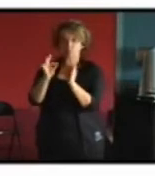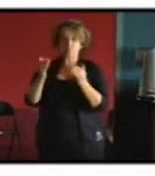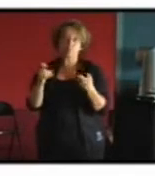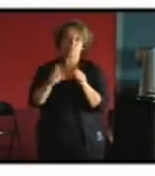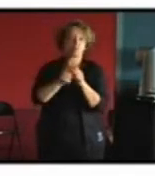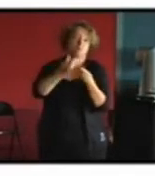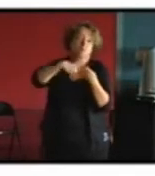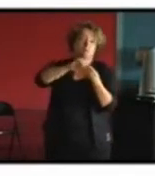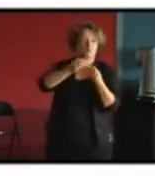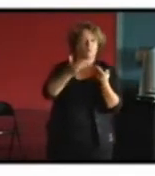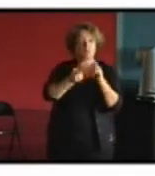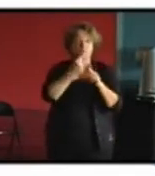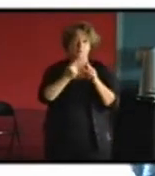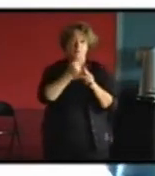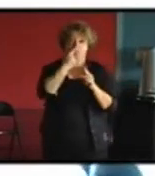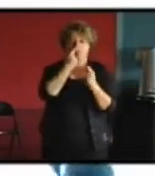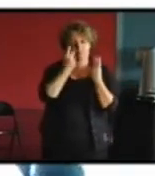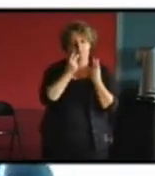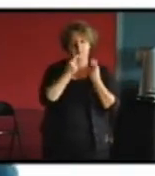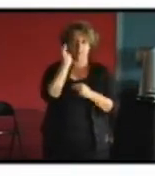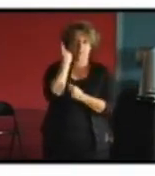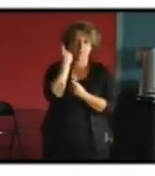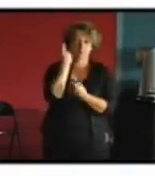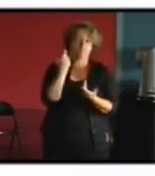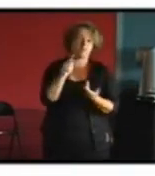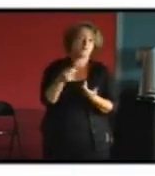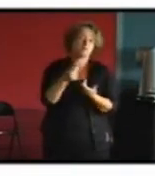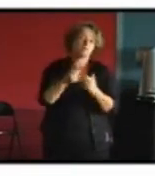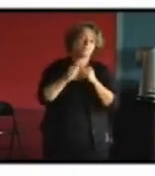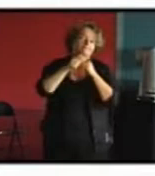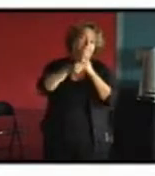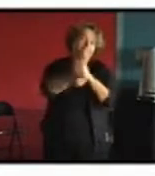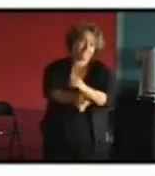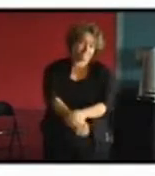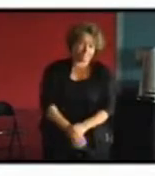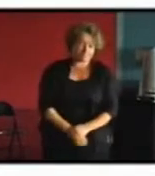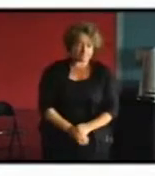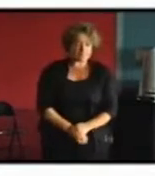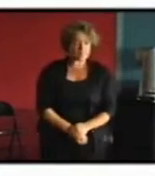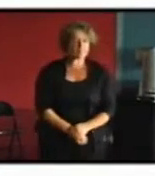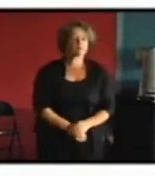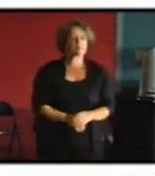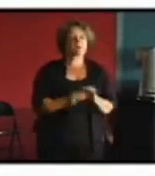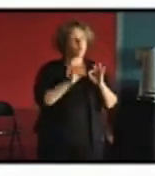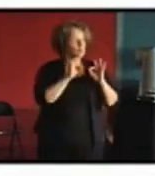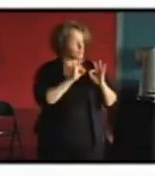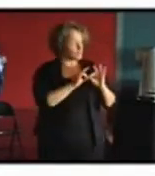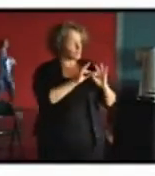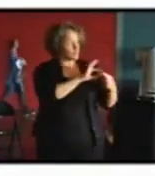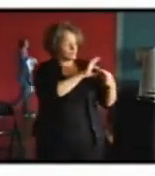financière aussi soit en conséquence certainement oui sur cette question technique